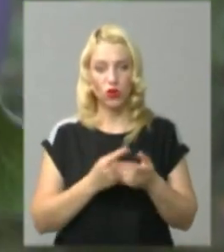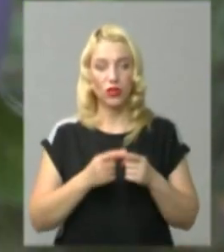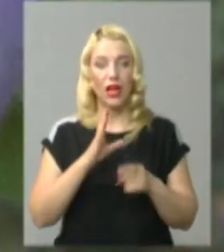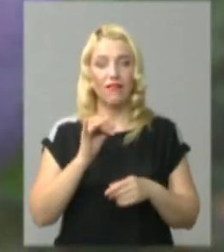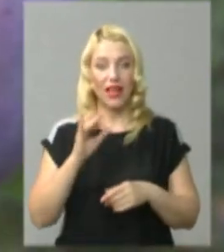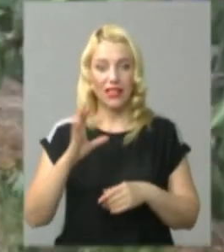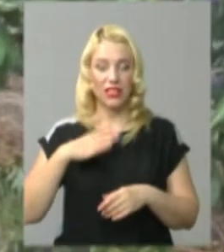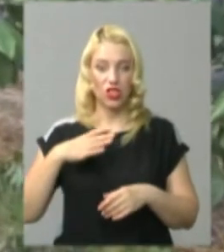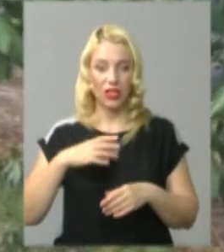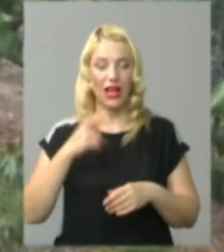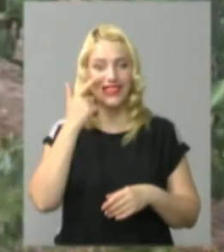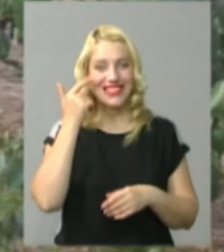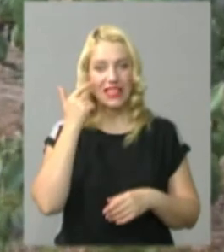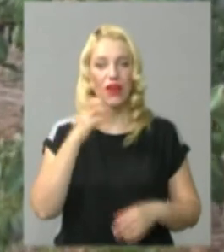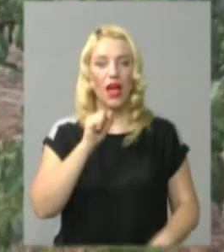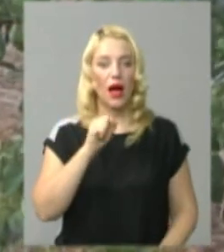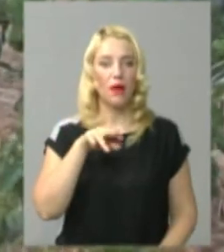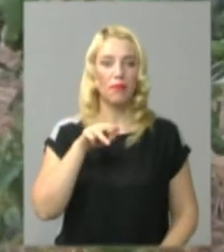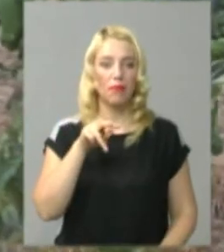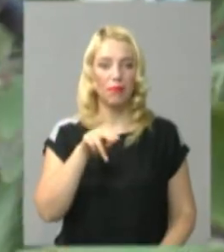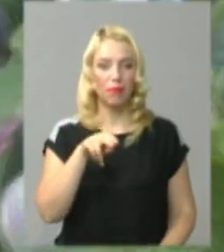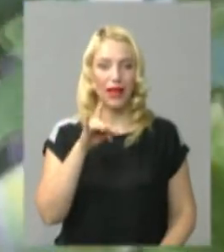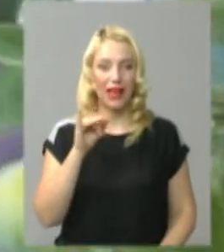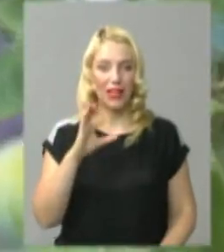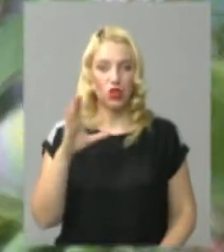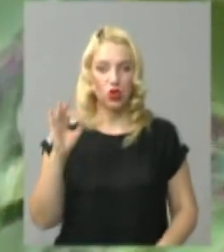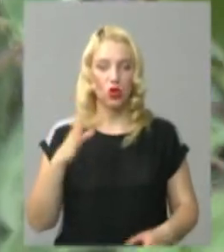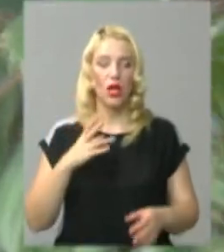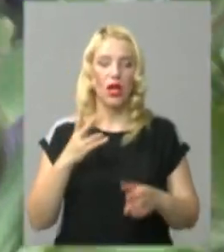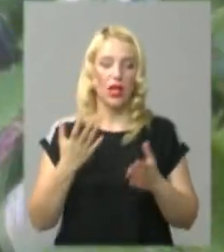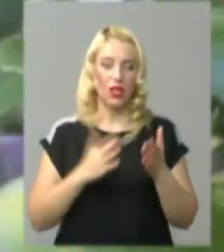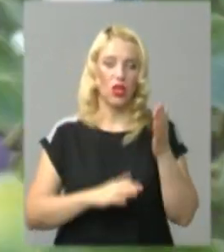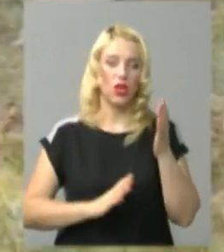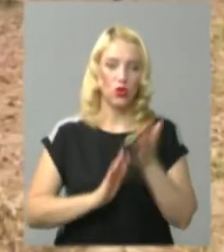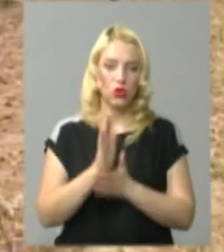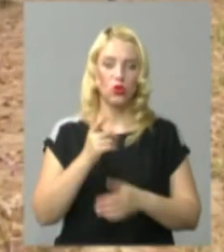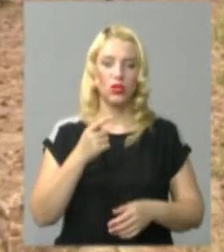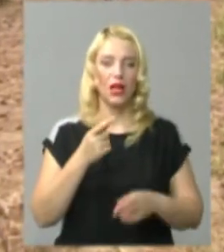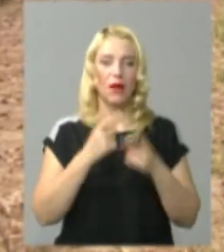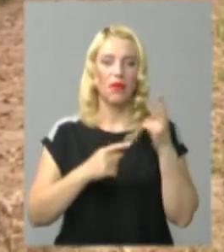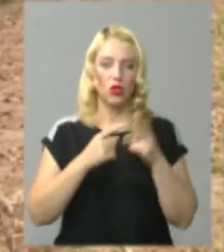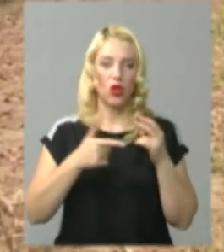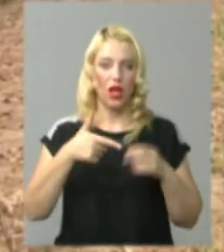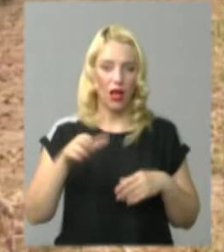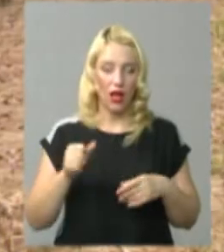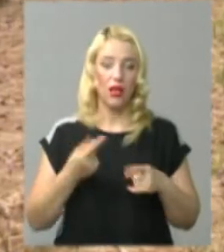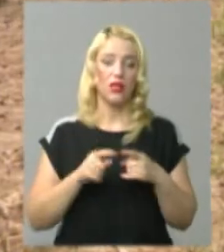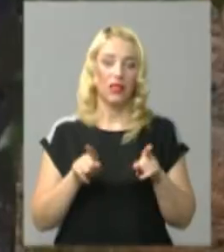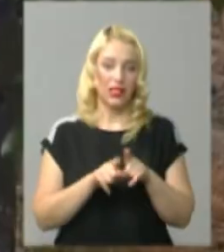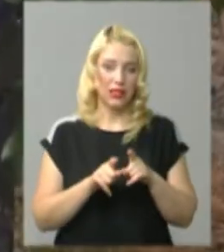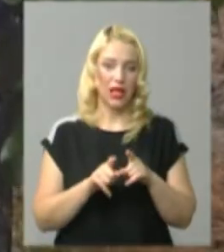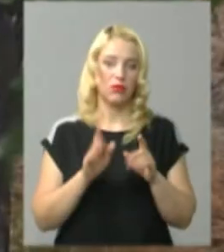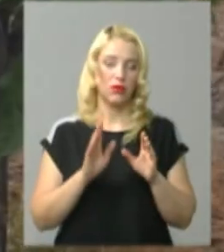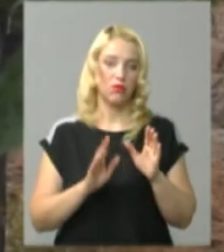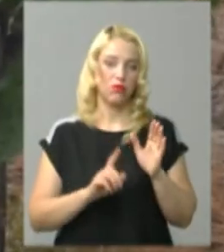чекають на врожай слив сорту «Емпресо», які ростуть на іншій ділянці площою півтора гектари, додає чоловік. Їх так само ми десь